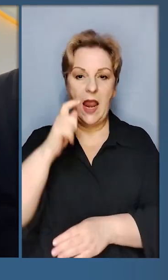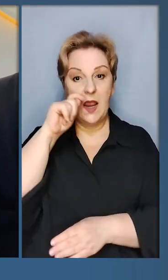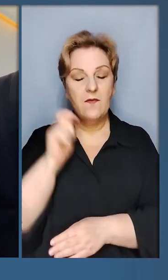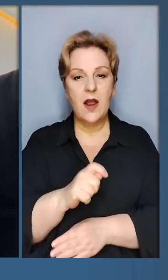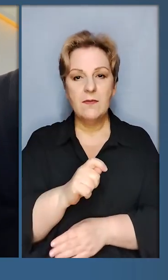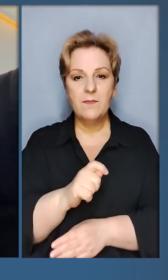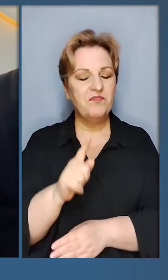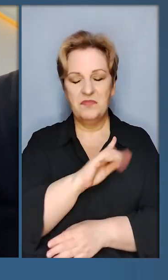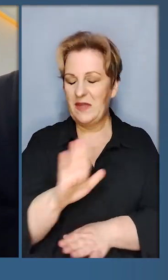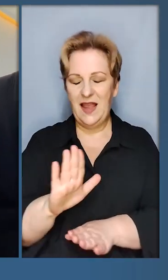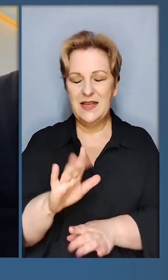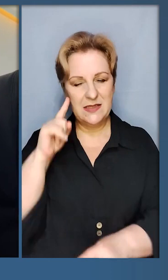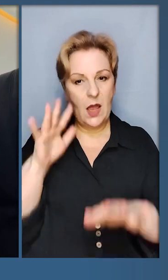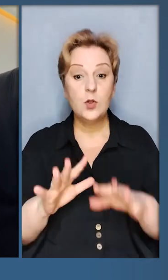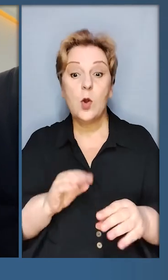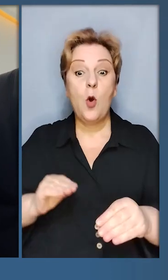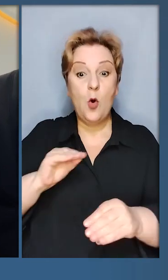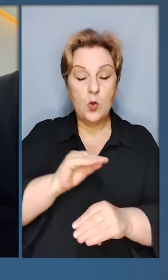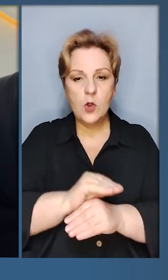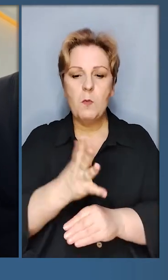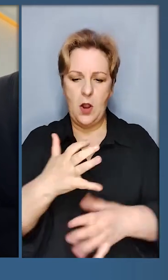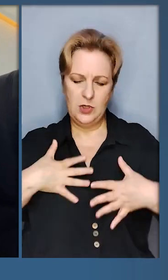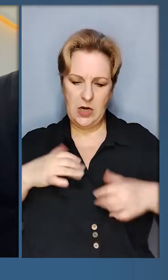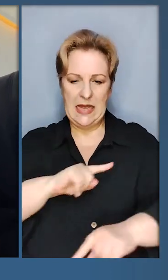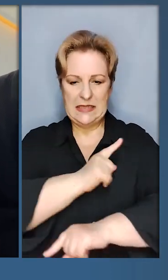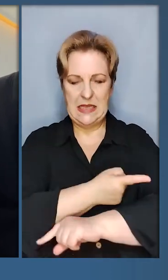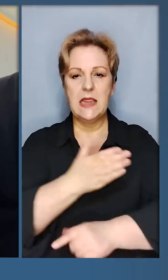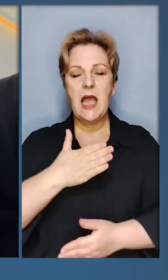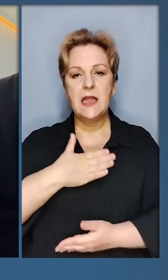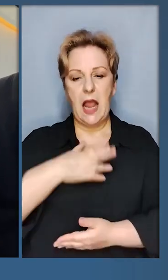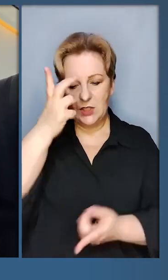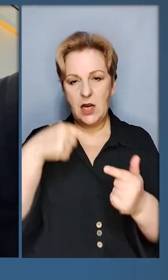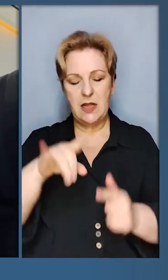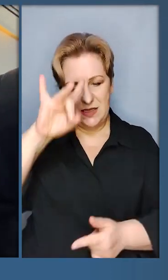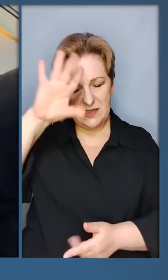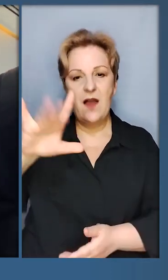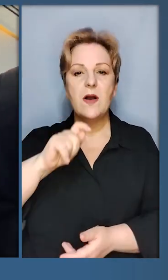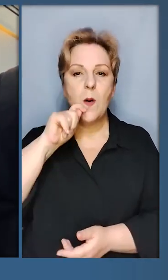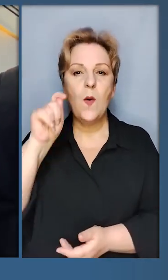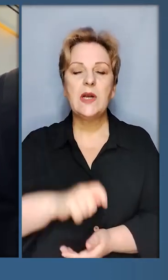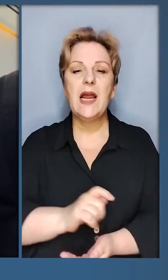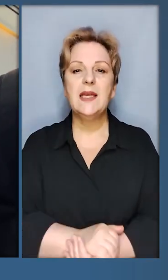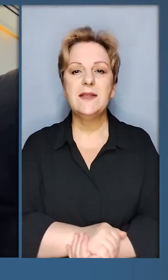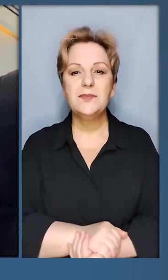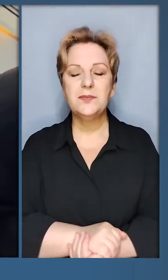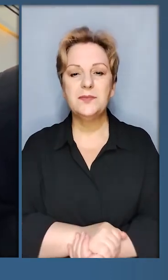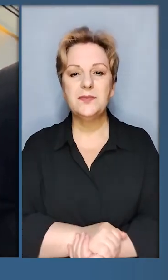будуть в Україні. Не зупиняймось. До тамуще сили нашим державам. Слава Україні!